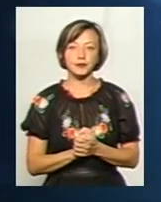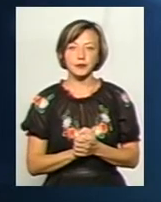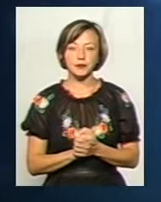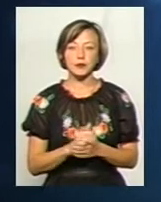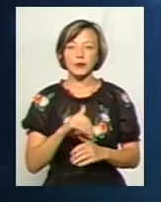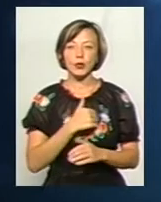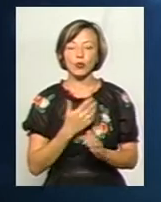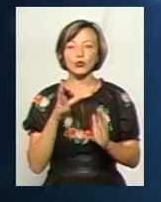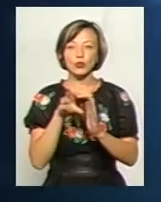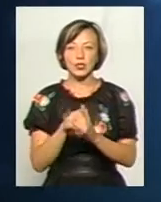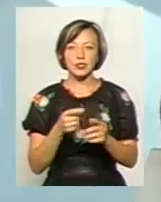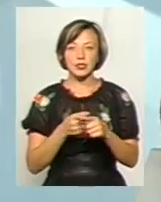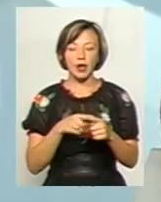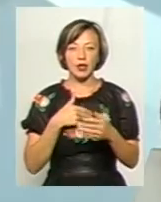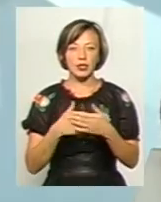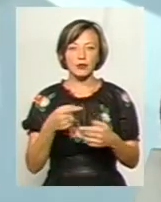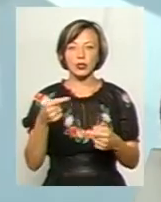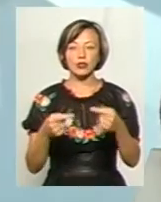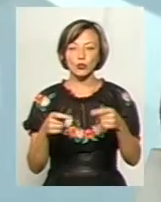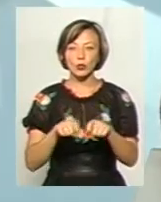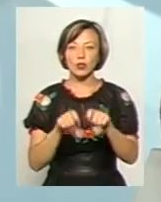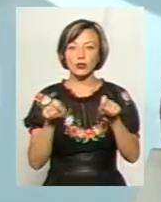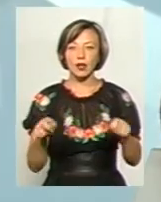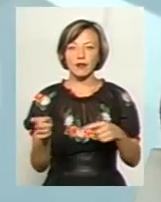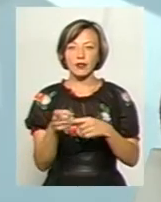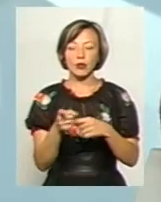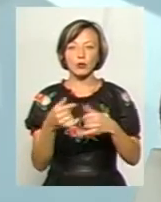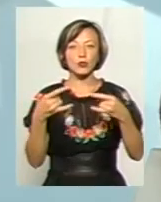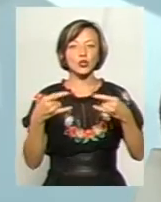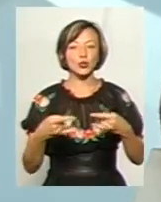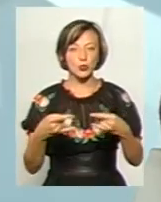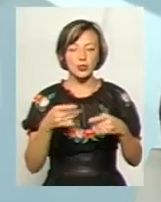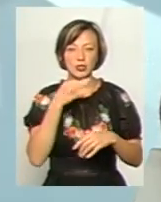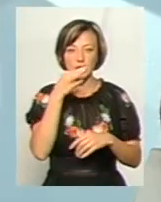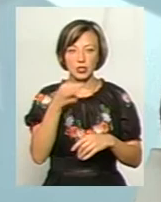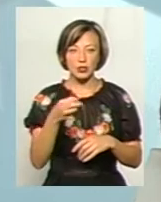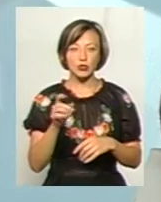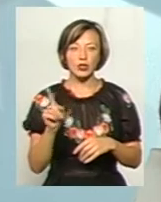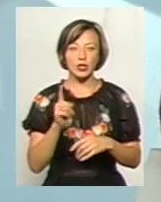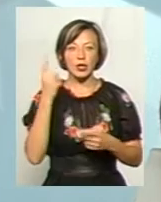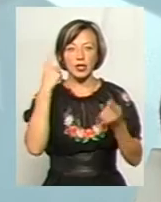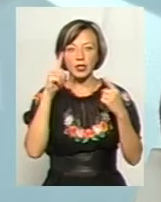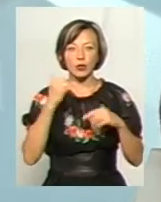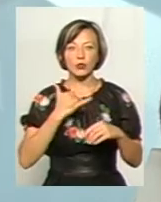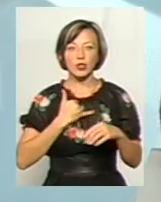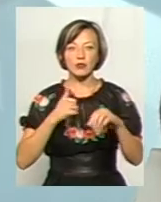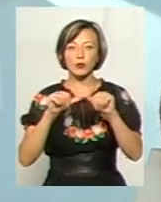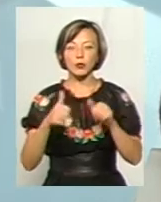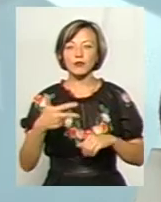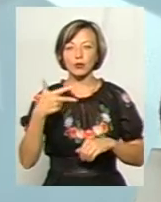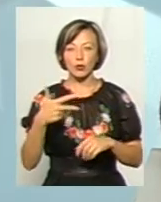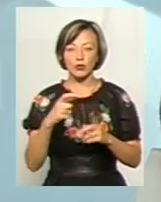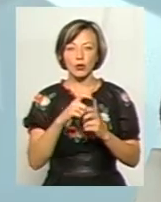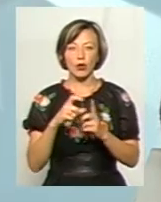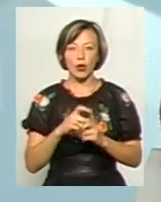долучитися до цієї активної дискусії, яка розгорнулася в Тернопільській студії, і сказати, що, власне кажучи, ідея в нас сформульована в трьох словах. Ми